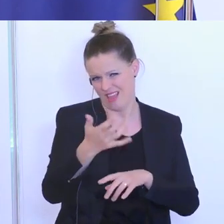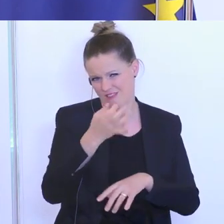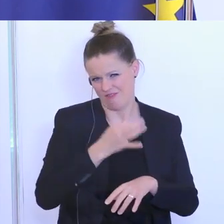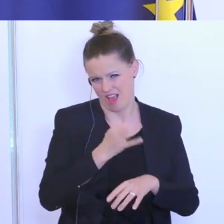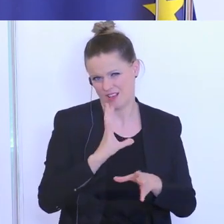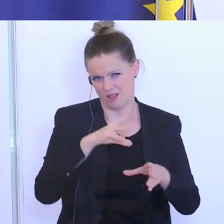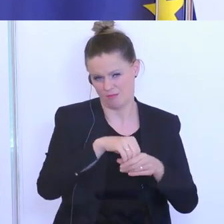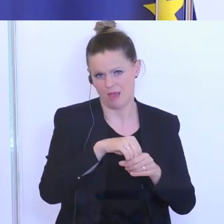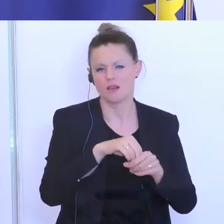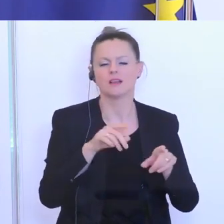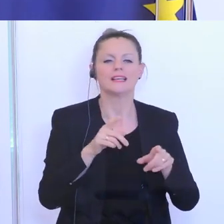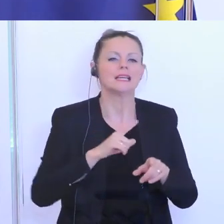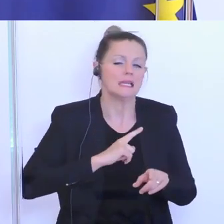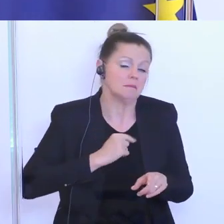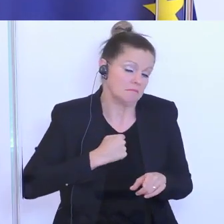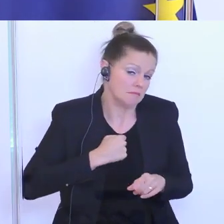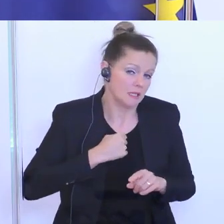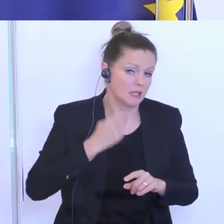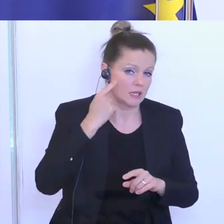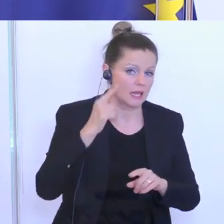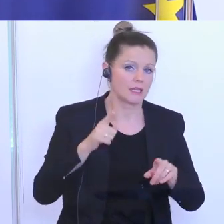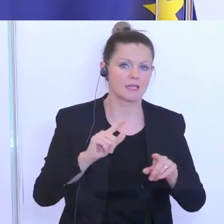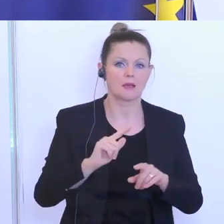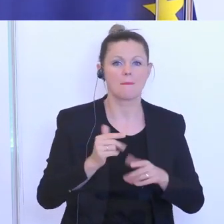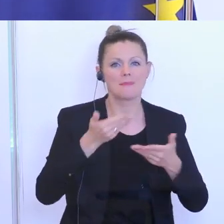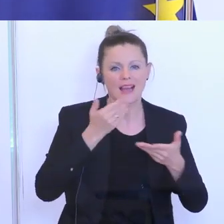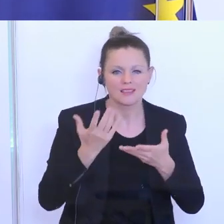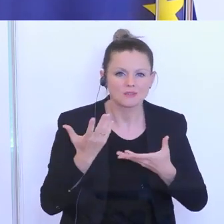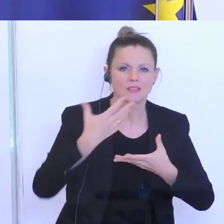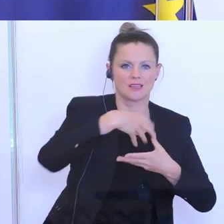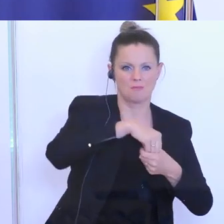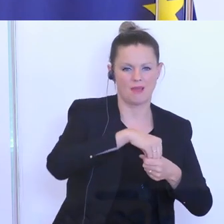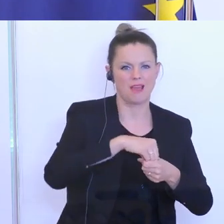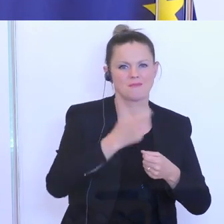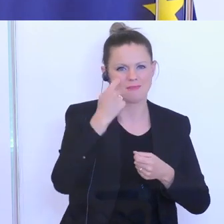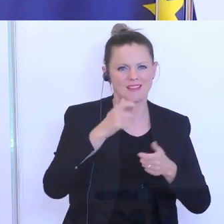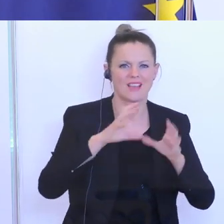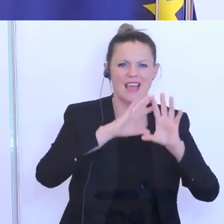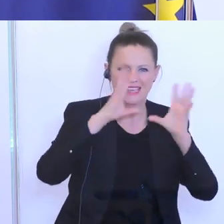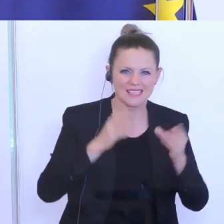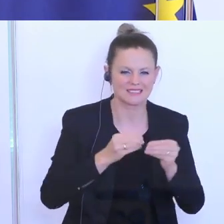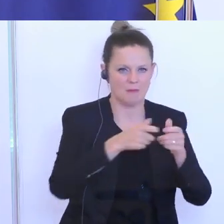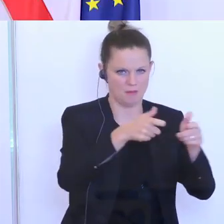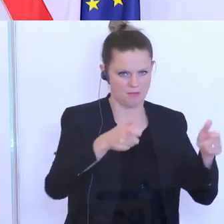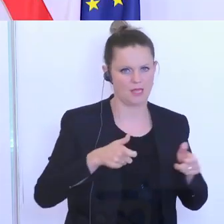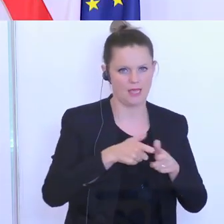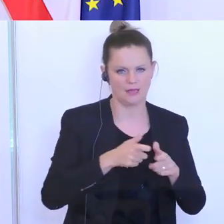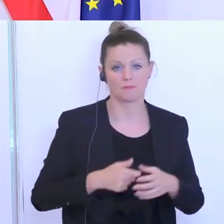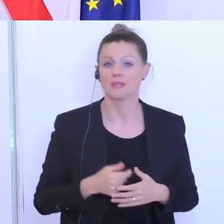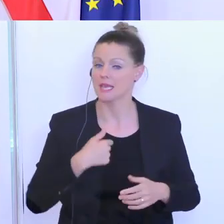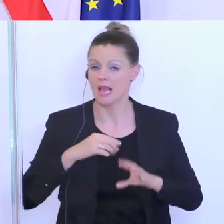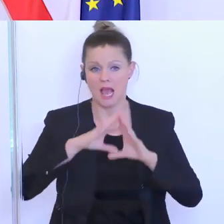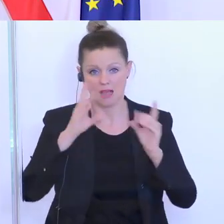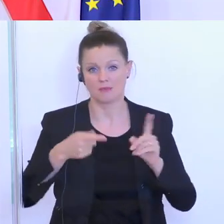an, wird in die Beratungen hier einfließen. Aber wie gesagt, da geht es um ein Gesamtpaket. Ich bin grundsätzlich immer Optimist, aber